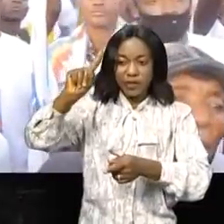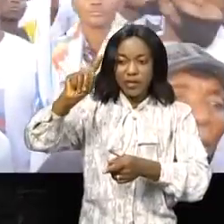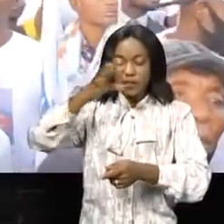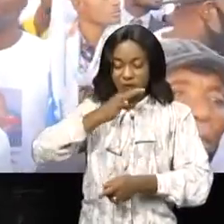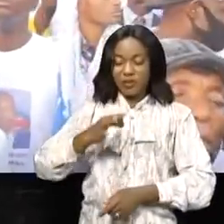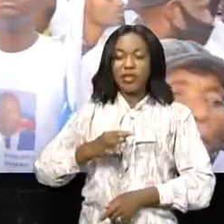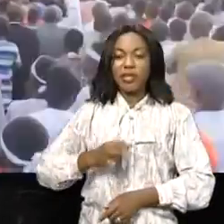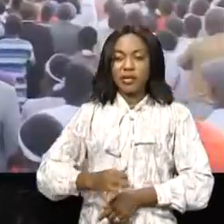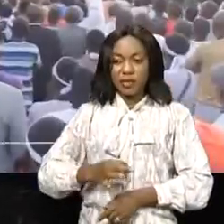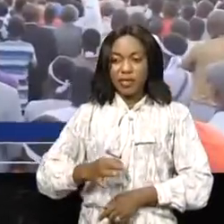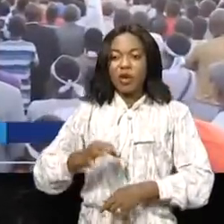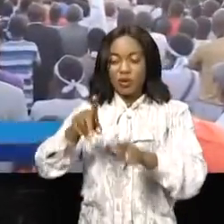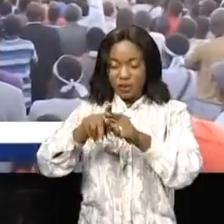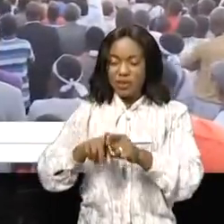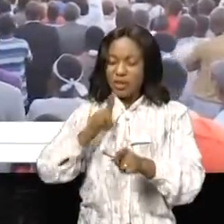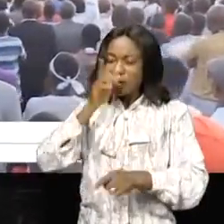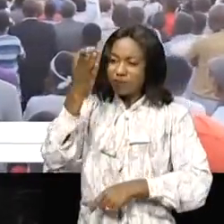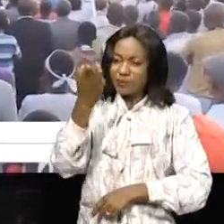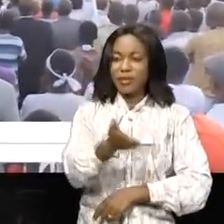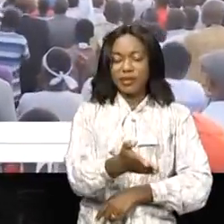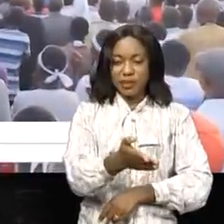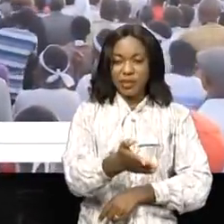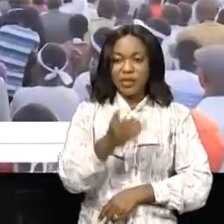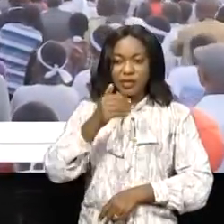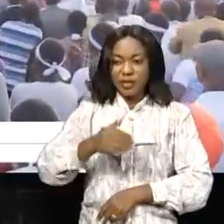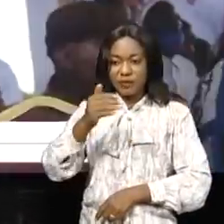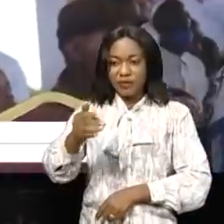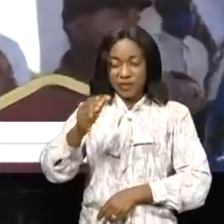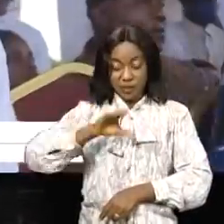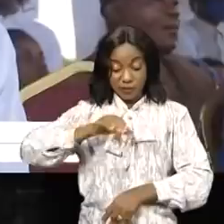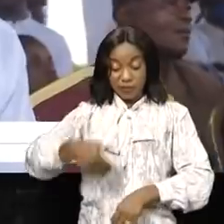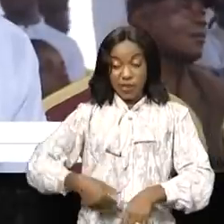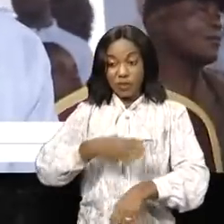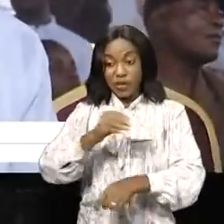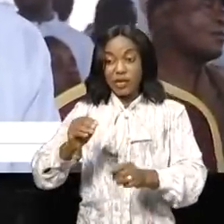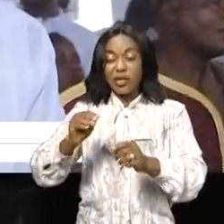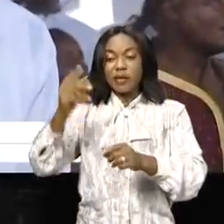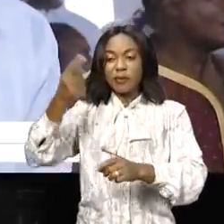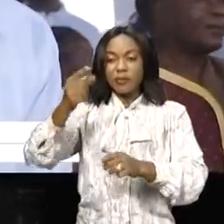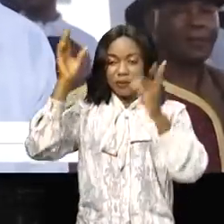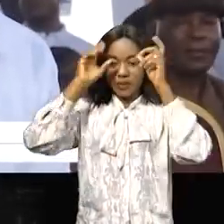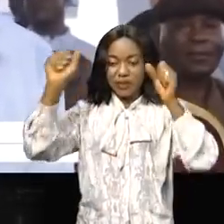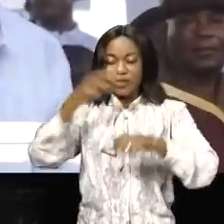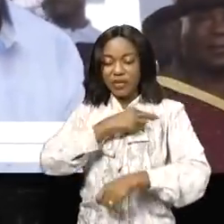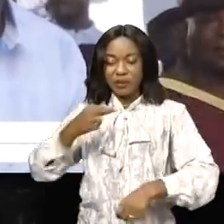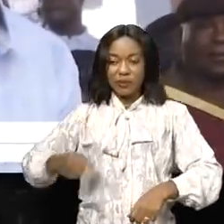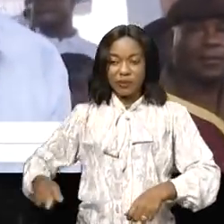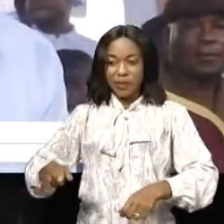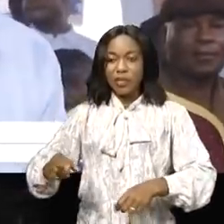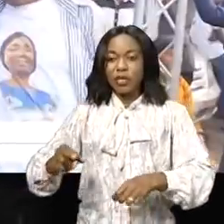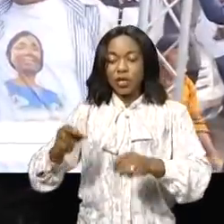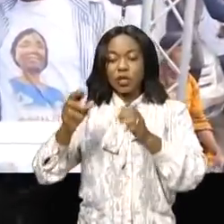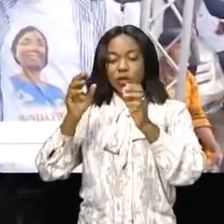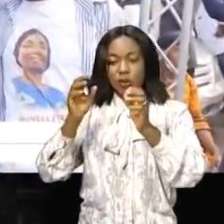Tisekedi ne manquera pas à s'incliner au mausolée des tout premiers présidents de la République démocratique du Congo Joseph